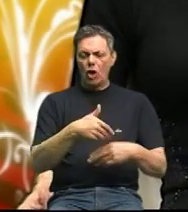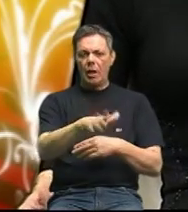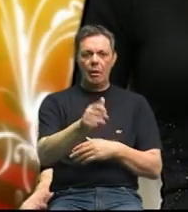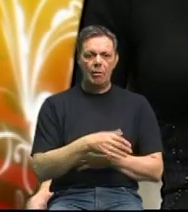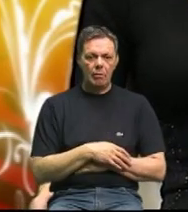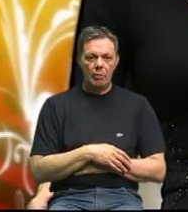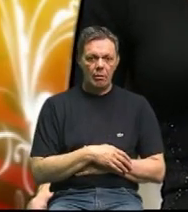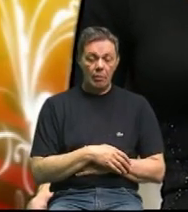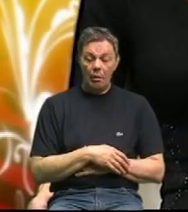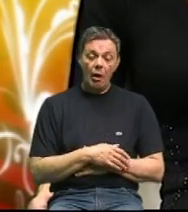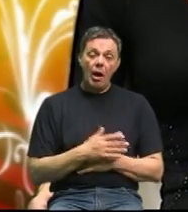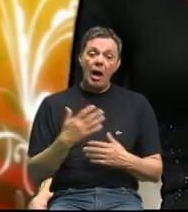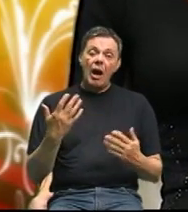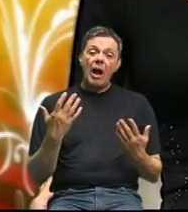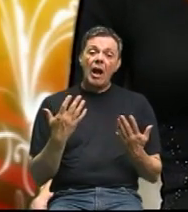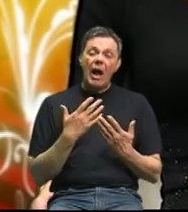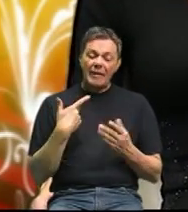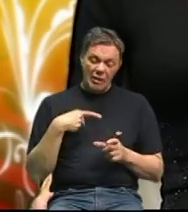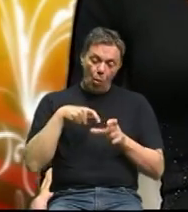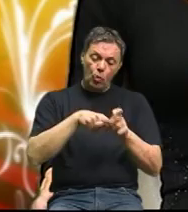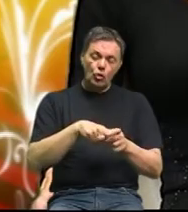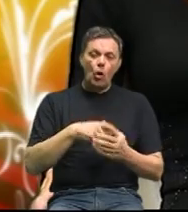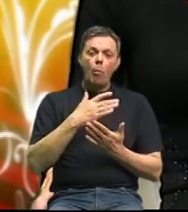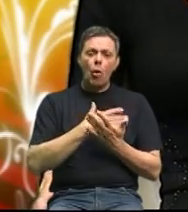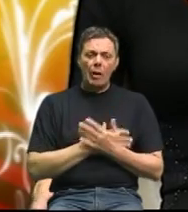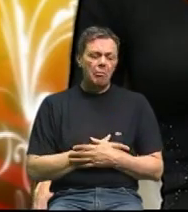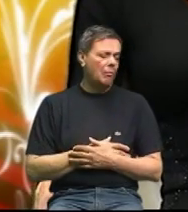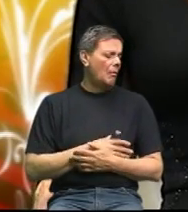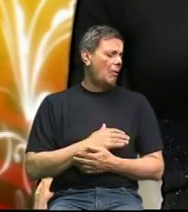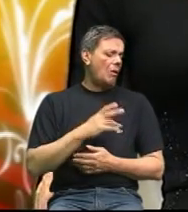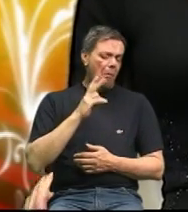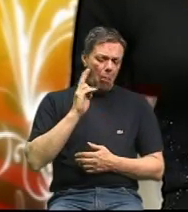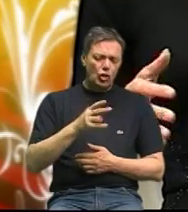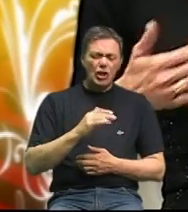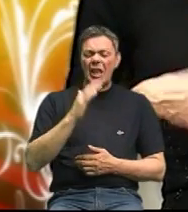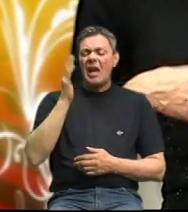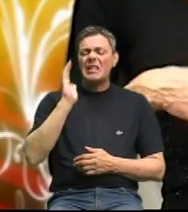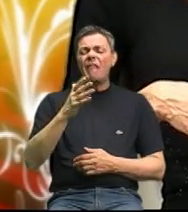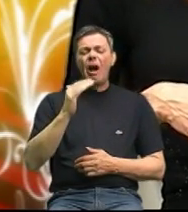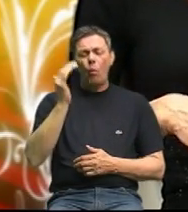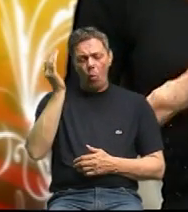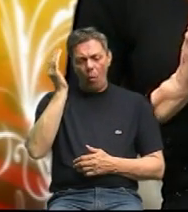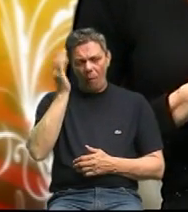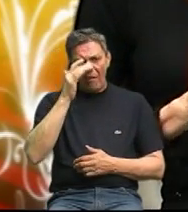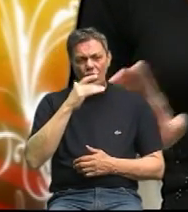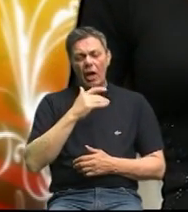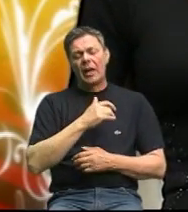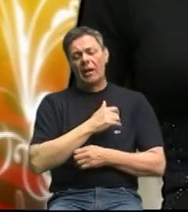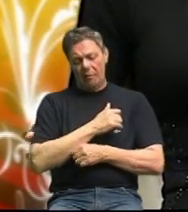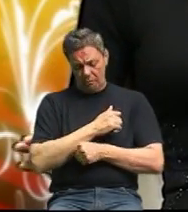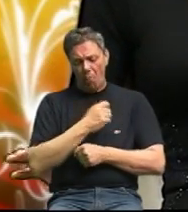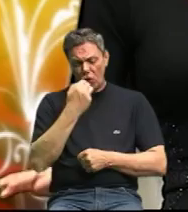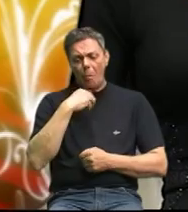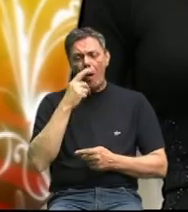kad se ukinete u program da možete svaki večer a bude mršaviti da budete